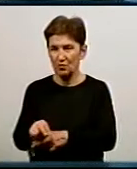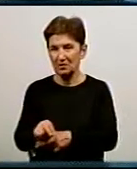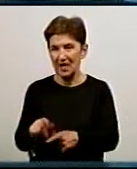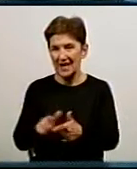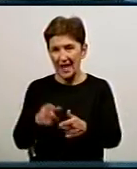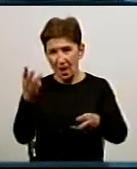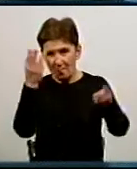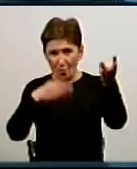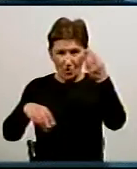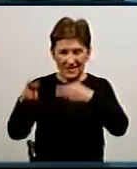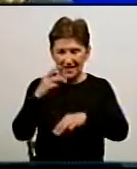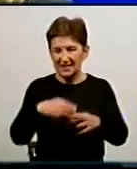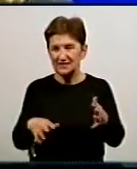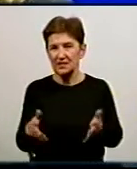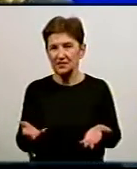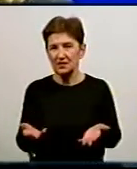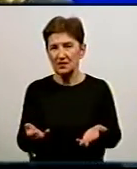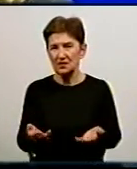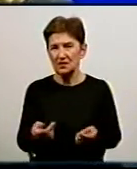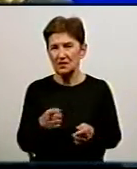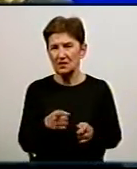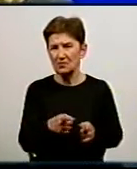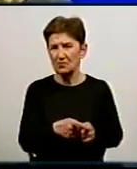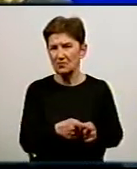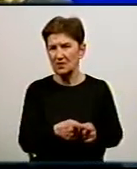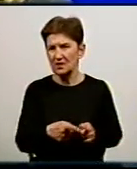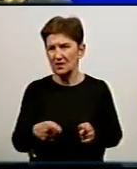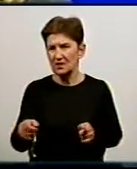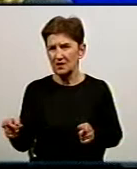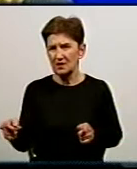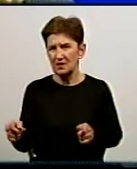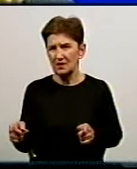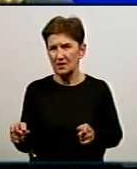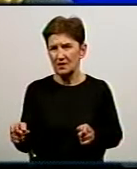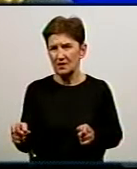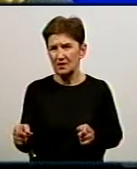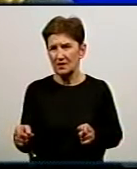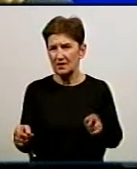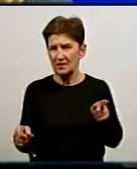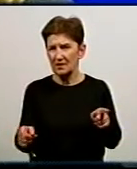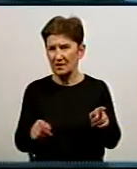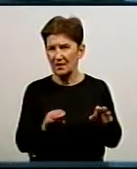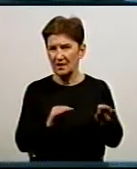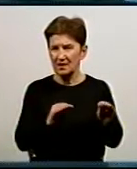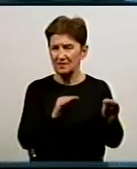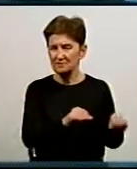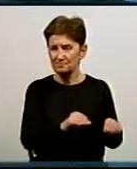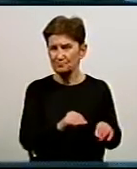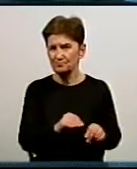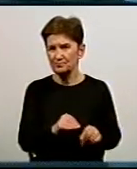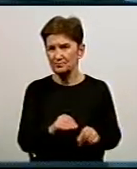модернізації, чи перекладання. Ні, роки експлуатації – це сталі, трубопроводи. А, усі стальні вставки, про які ви казали. вставки, так. Але